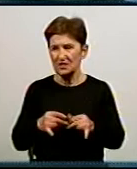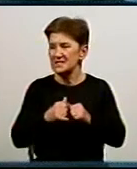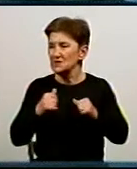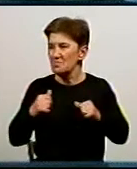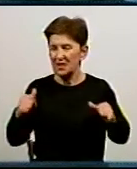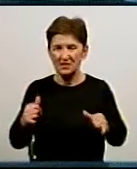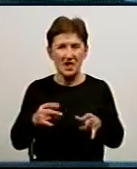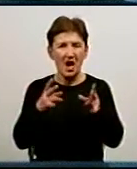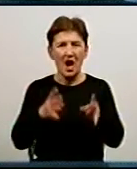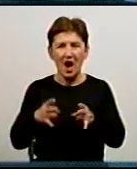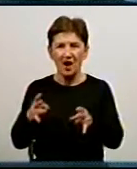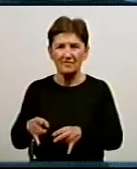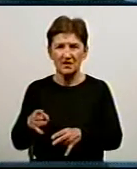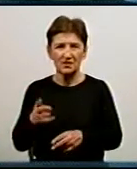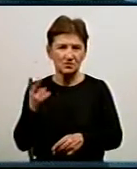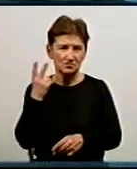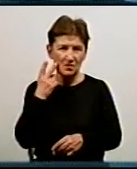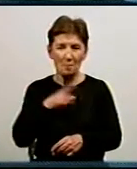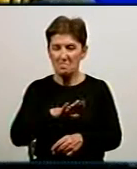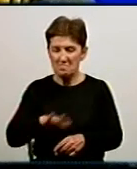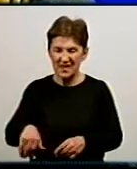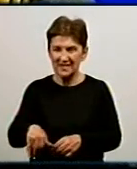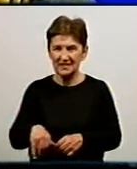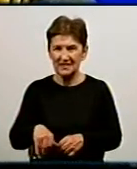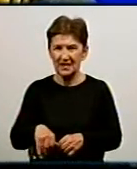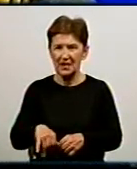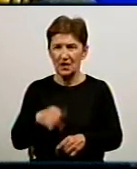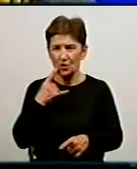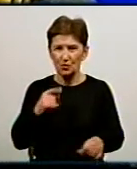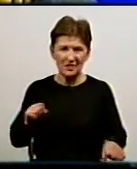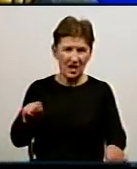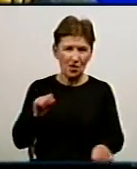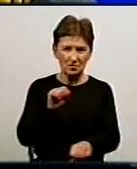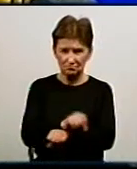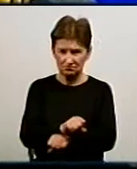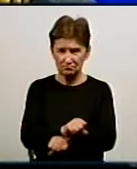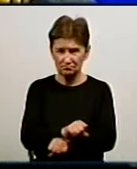Аварії можуть збільшуватись після запуску того, коли ми включили водопостачання.